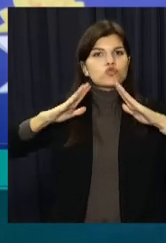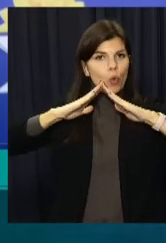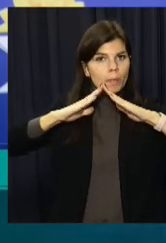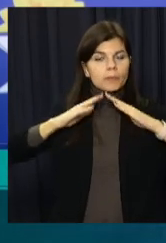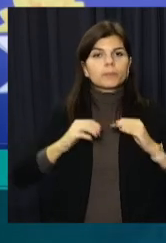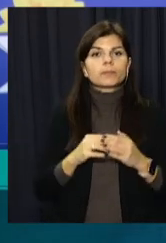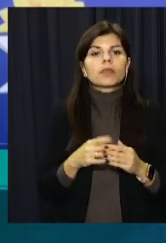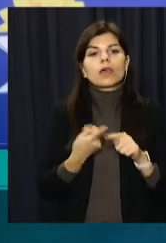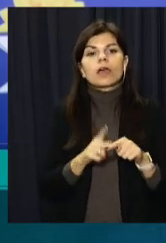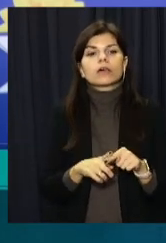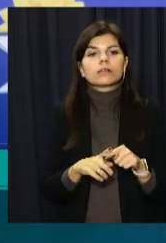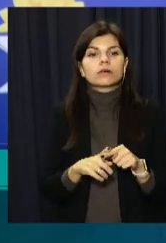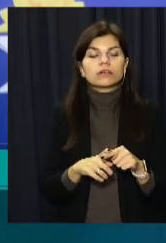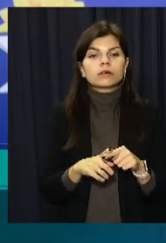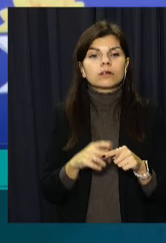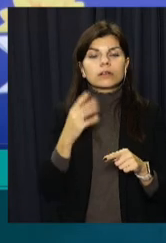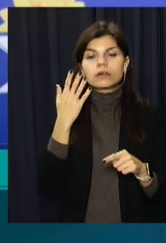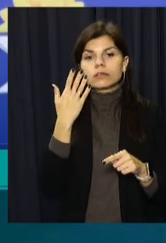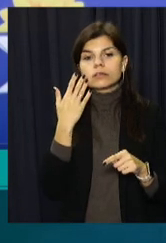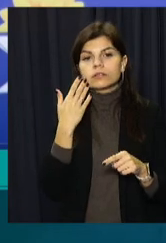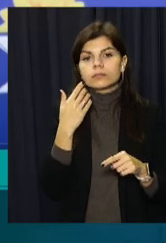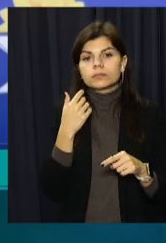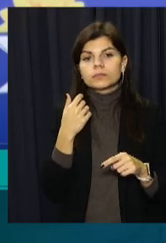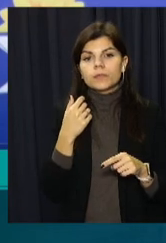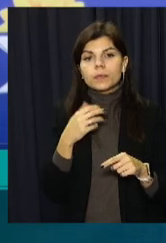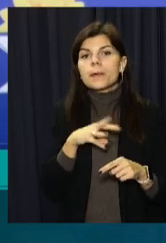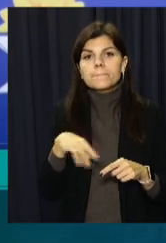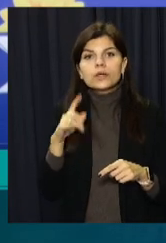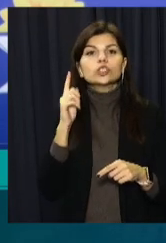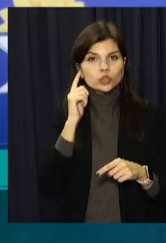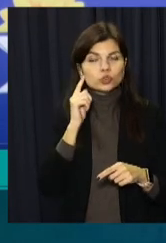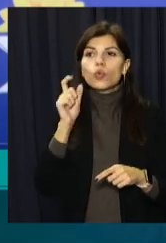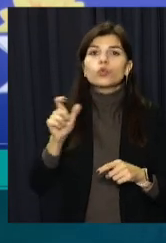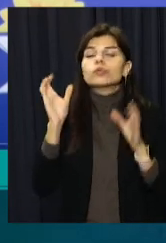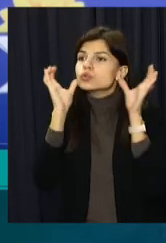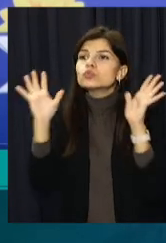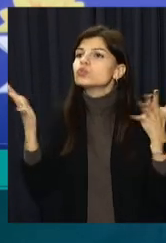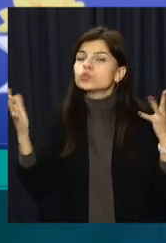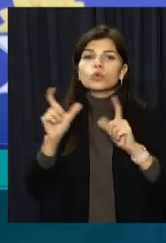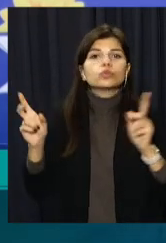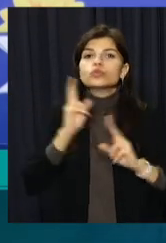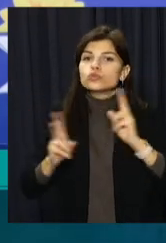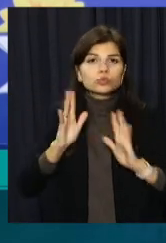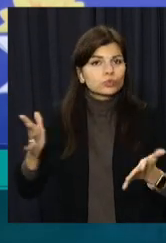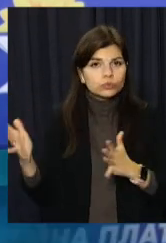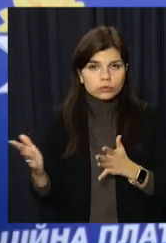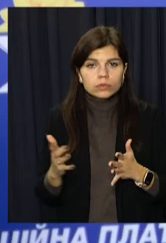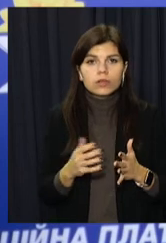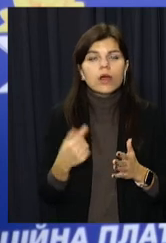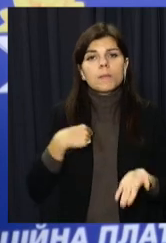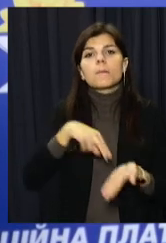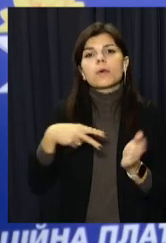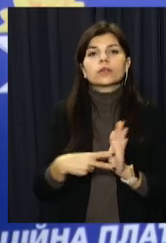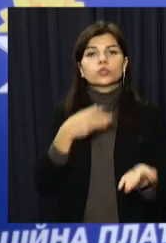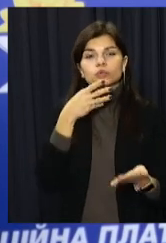ми слухаємо громадян, коли ми планируємо свою